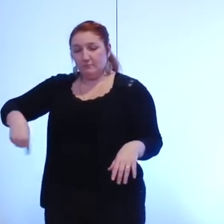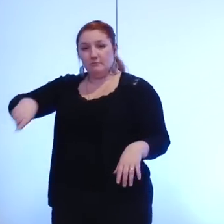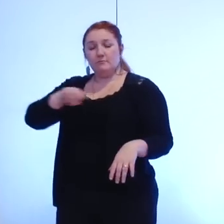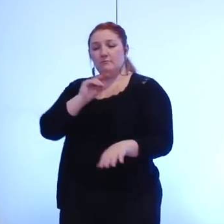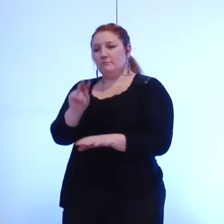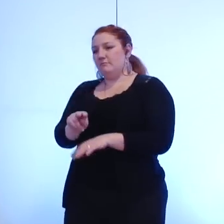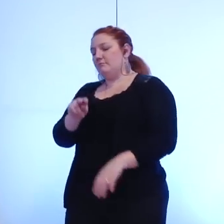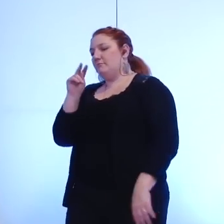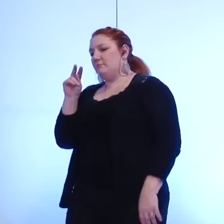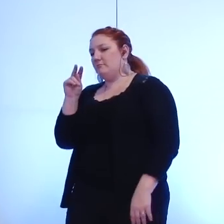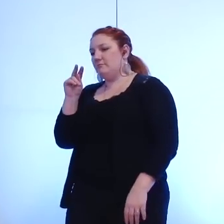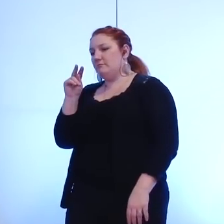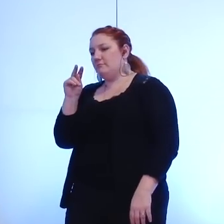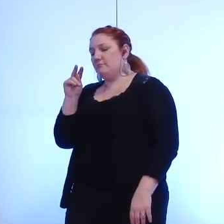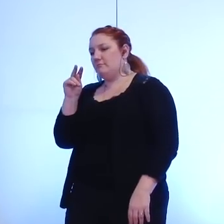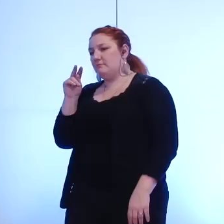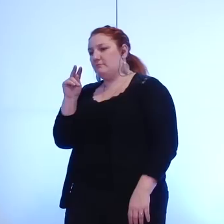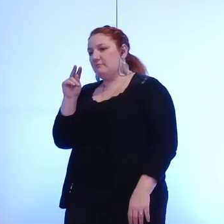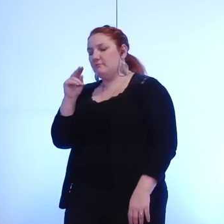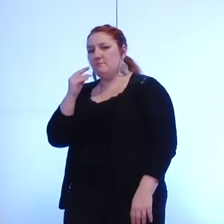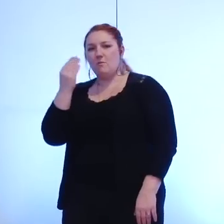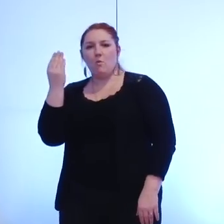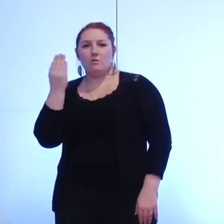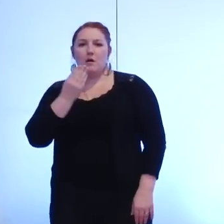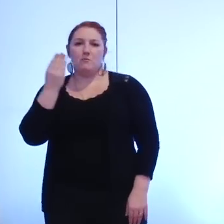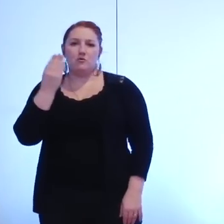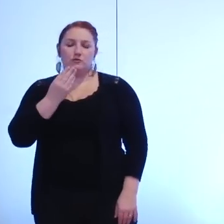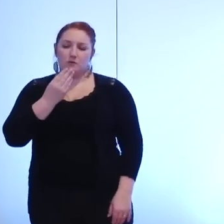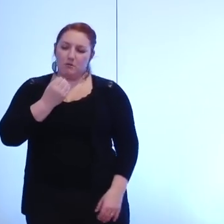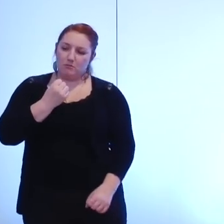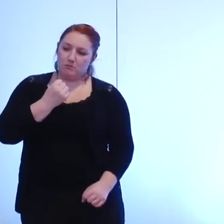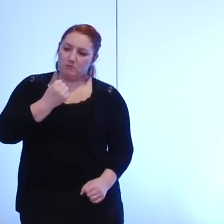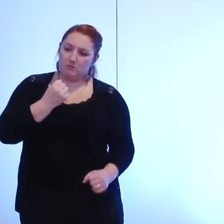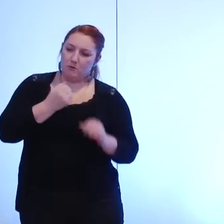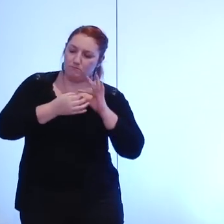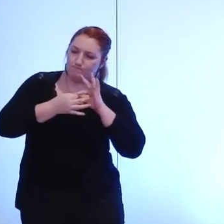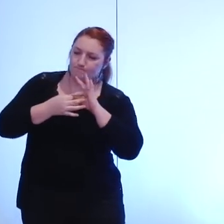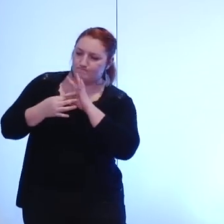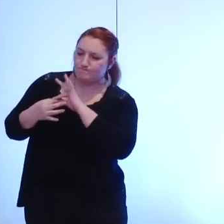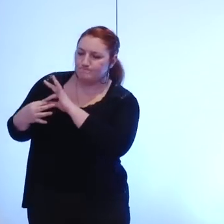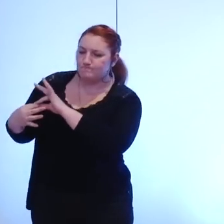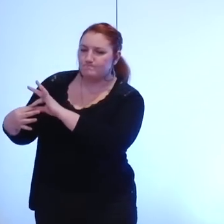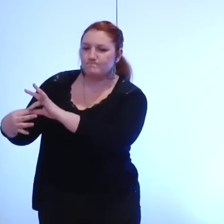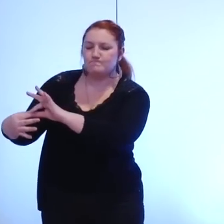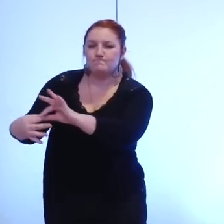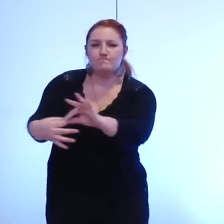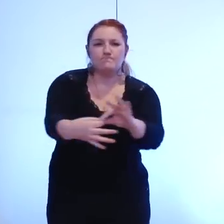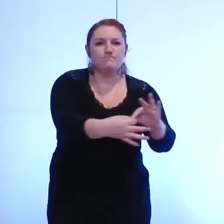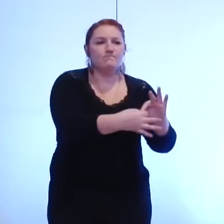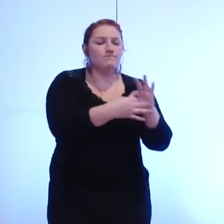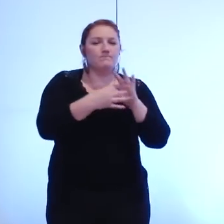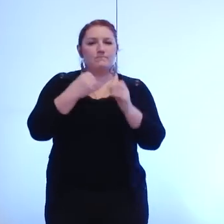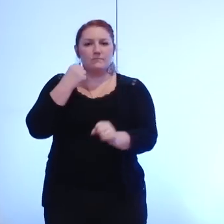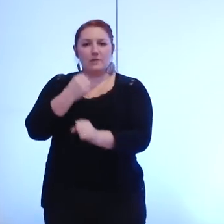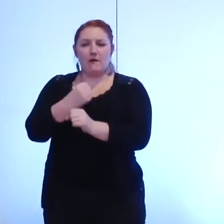dirais d'assurer et de travailler sur les cohérences car c'est là